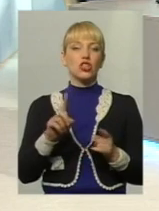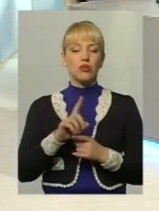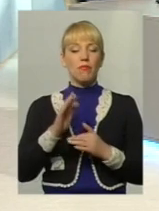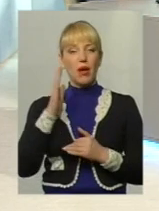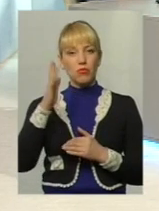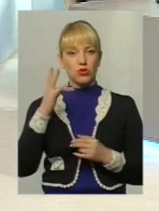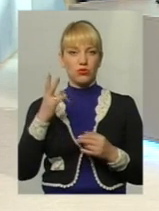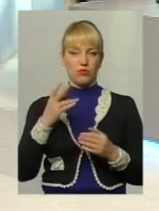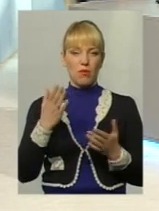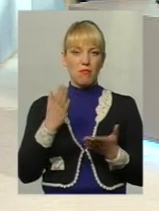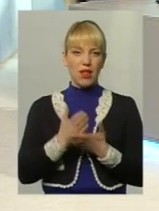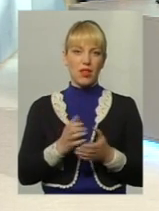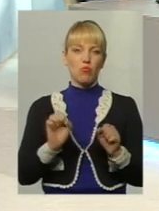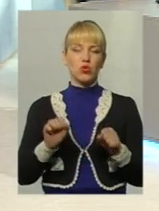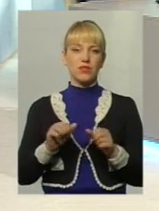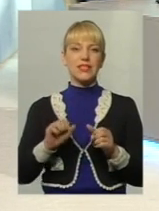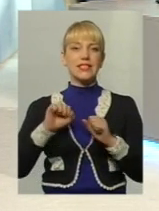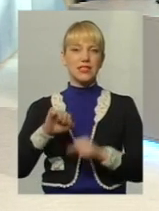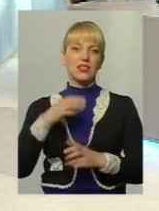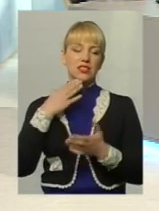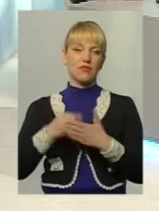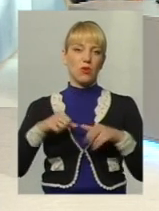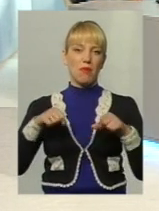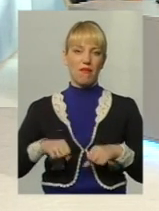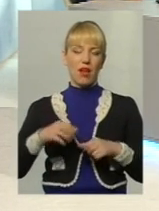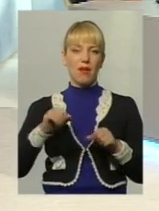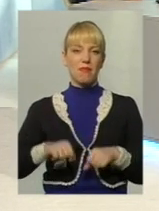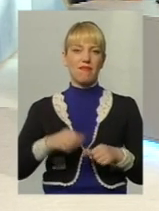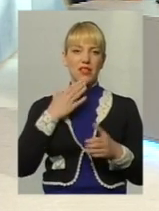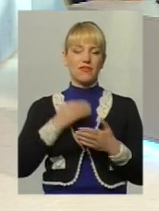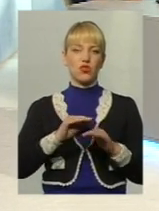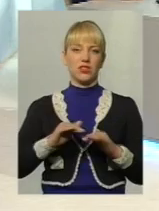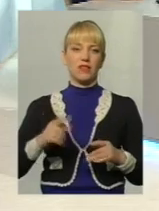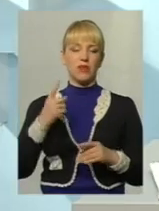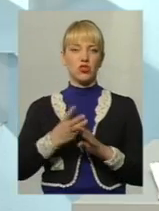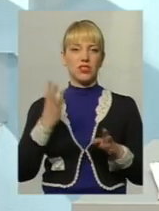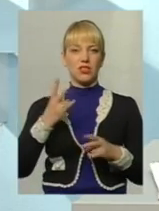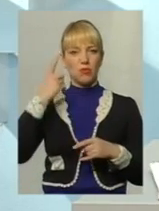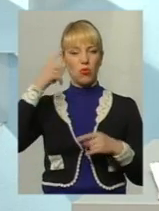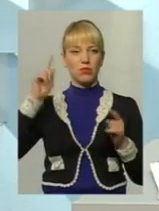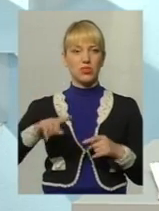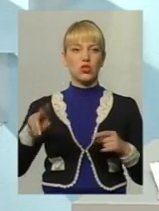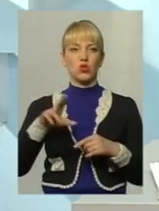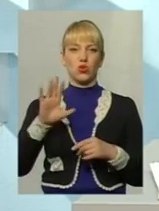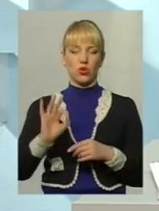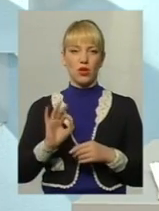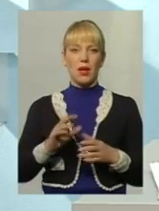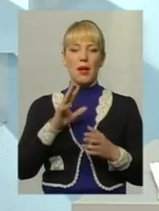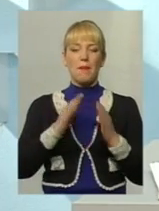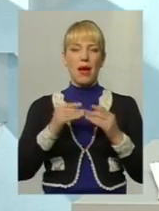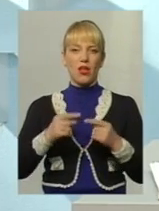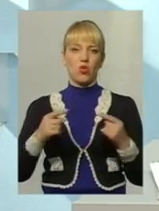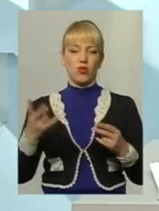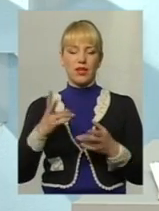можливість все-таки захистити свої права і права своїх дітей? В першу чергу, бути обізнаною щодо майна,